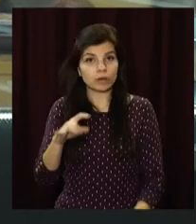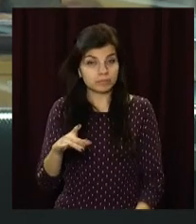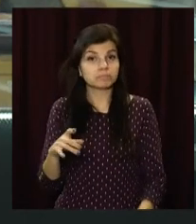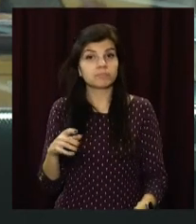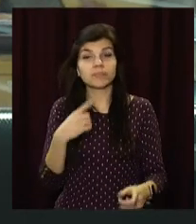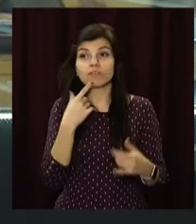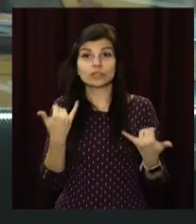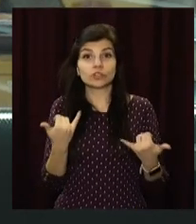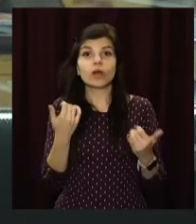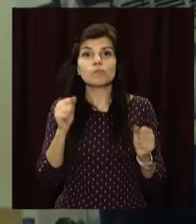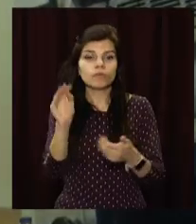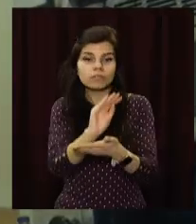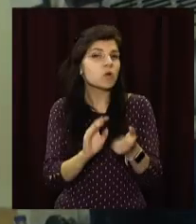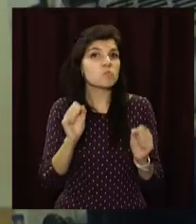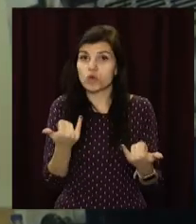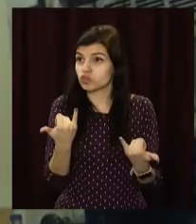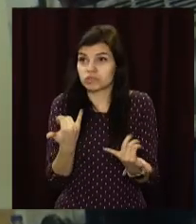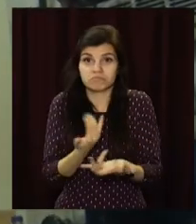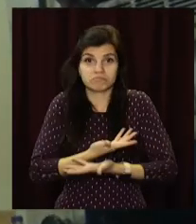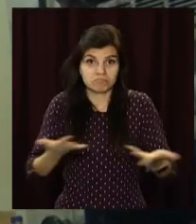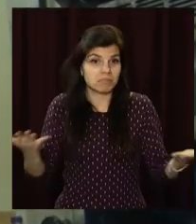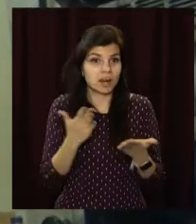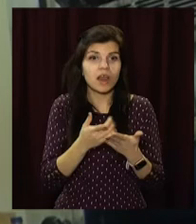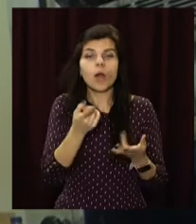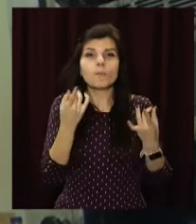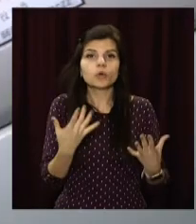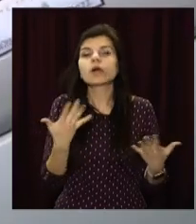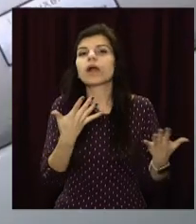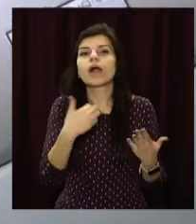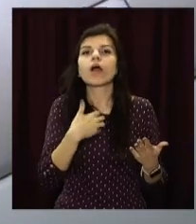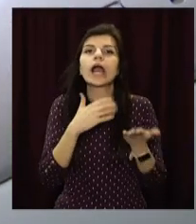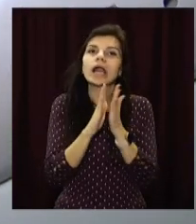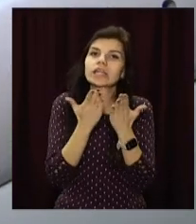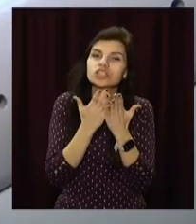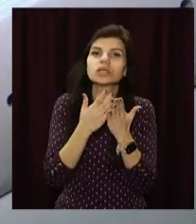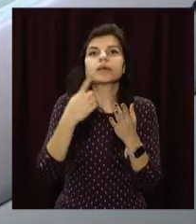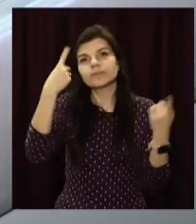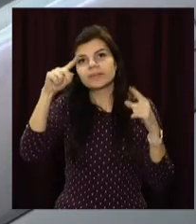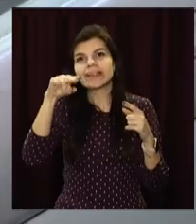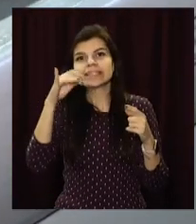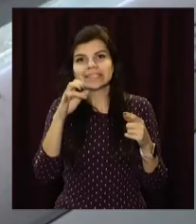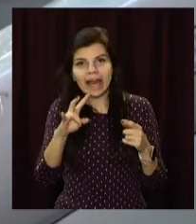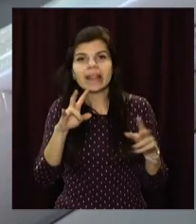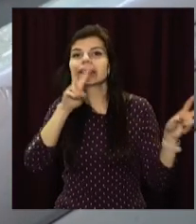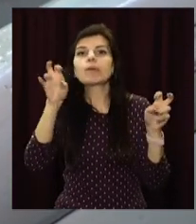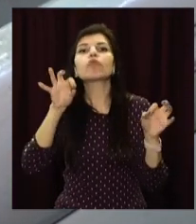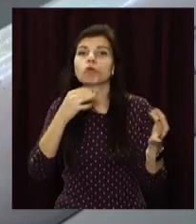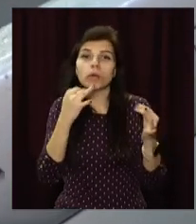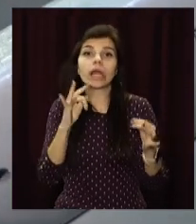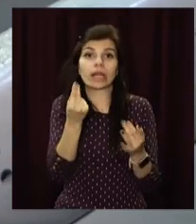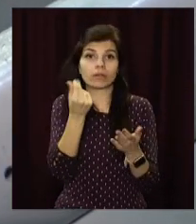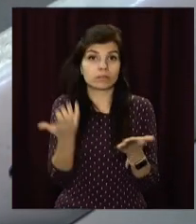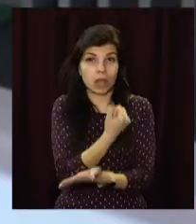сьогодні видати власний твір може будь-хто. Для цього потрібно визначитися з форматом книжки, обрати дизайн, матеріал та знайти кошти.